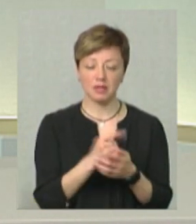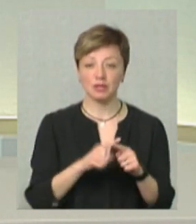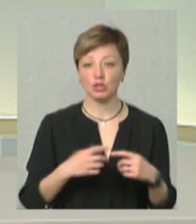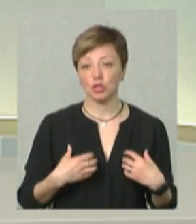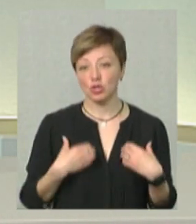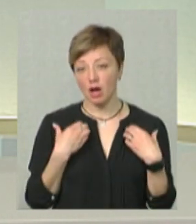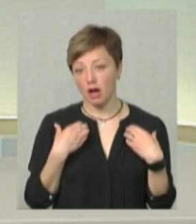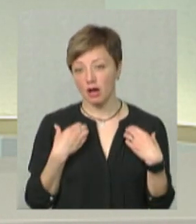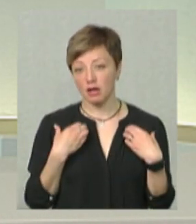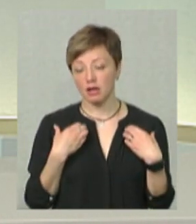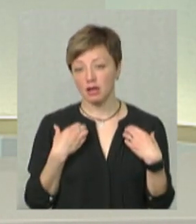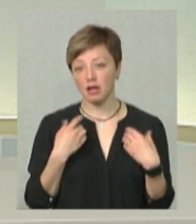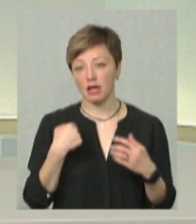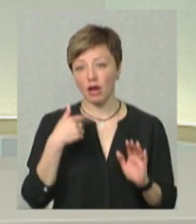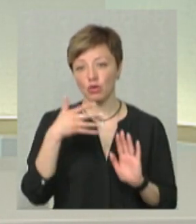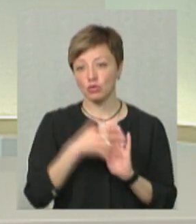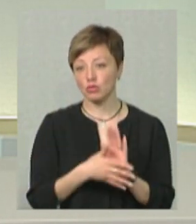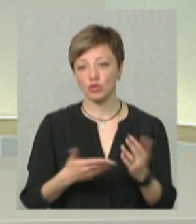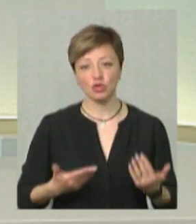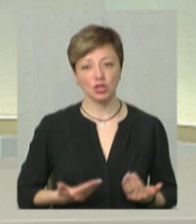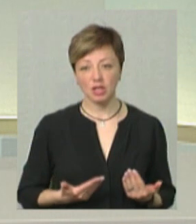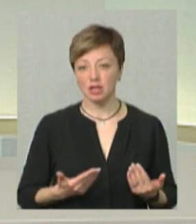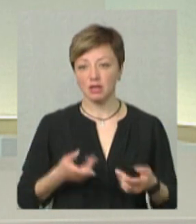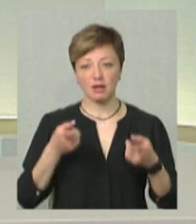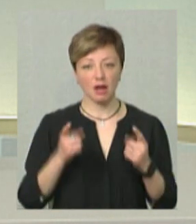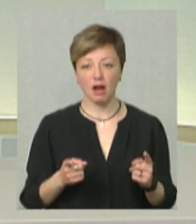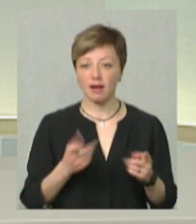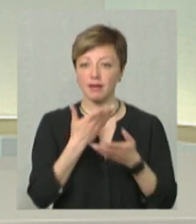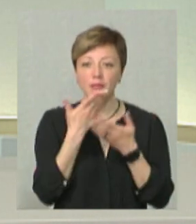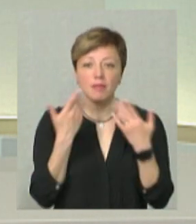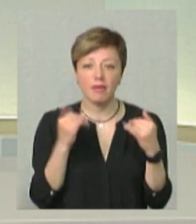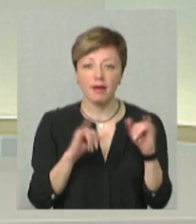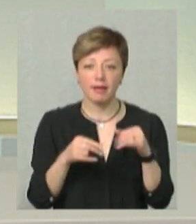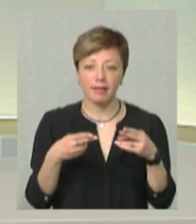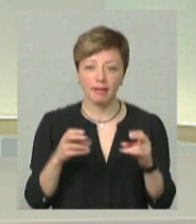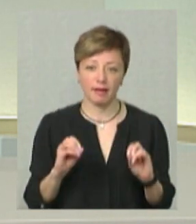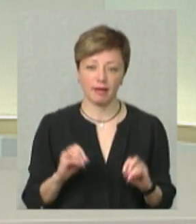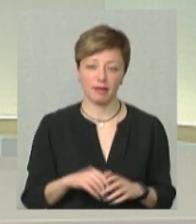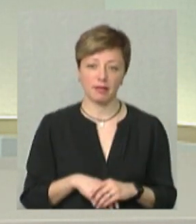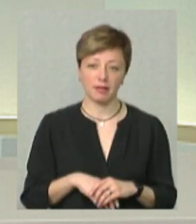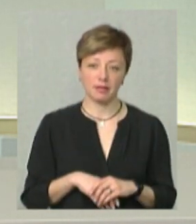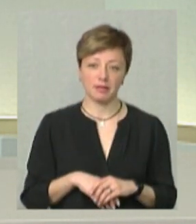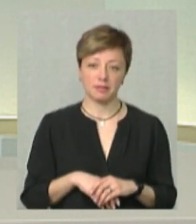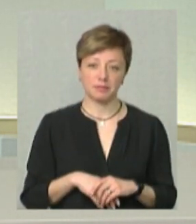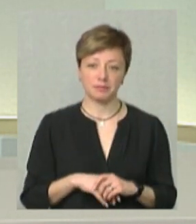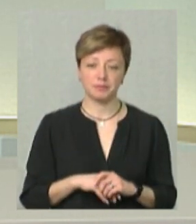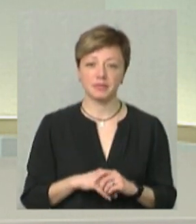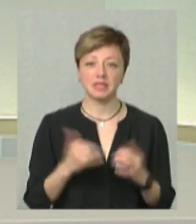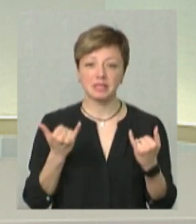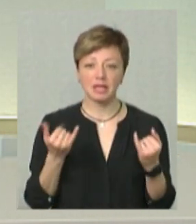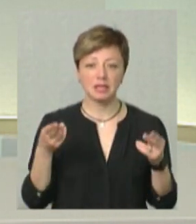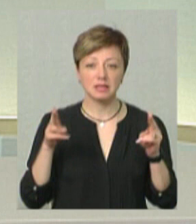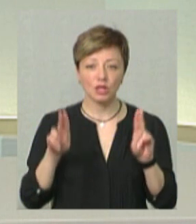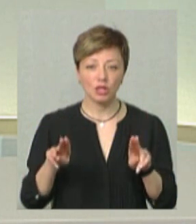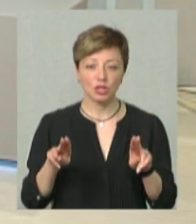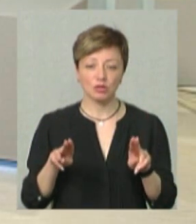жах. Я там розумію, що жити реально ніде. Тобто, ну, там зараз, то, ну, залишилося